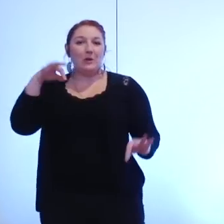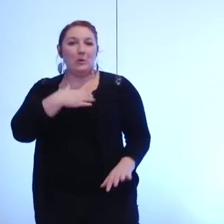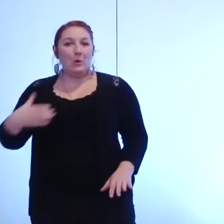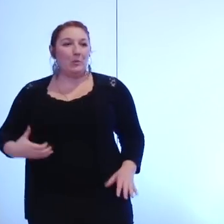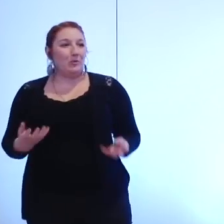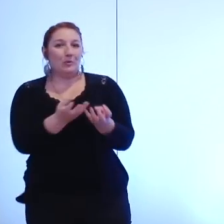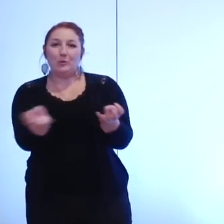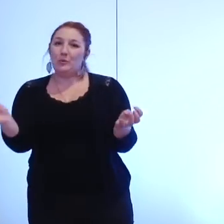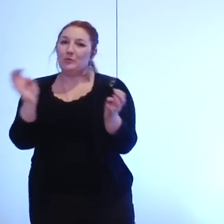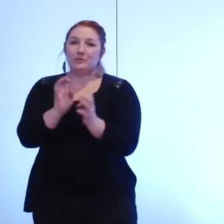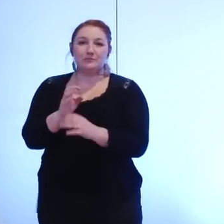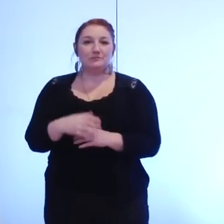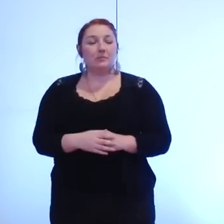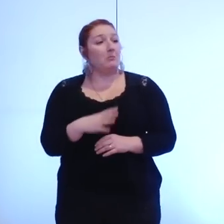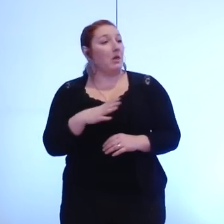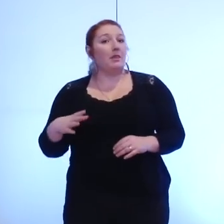et messieurs